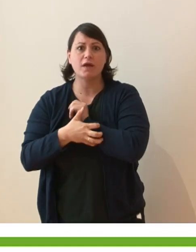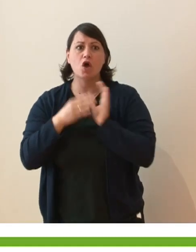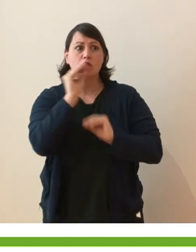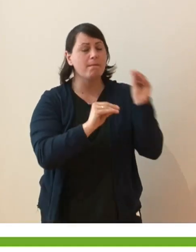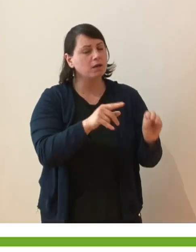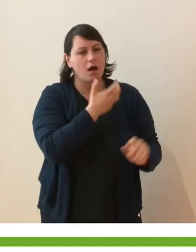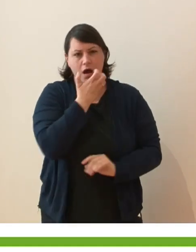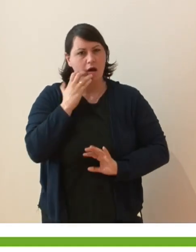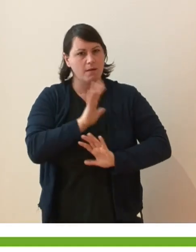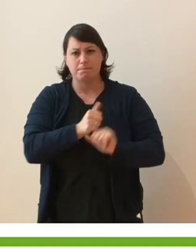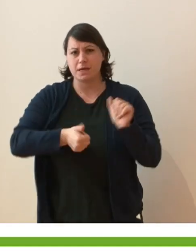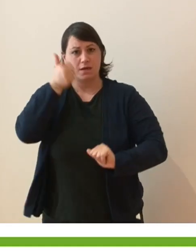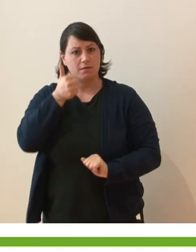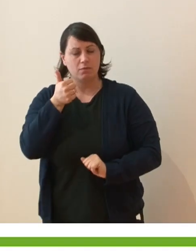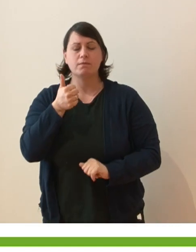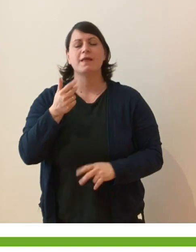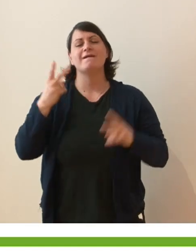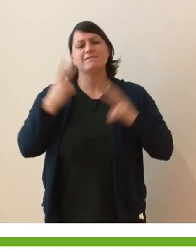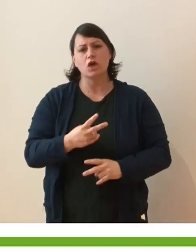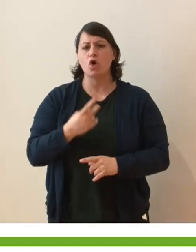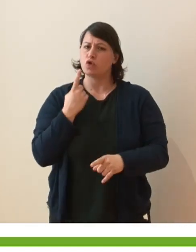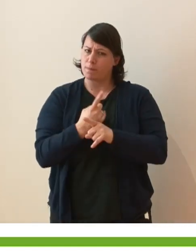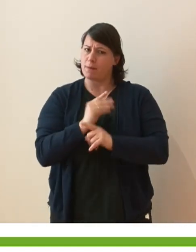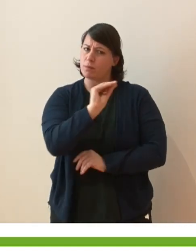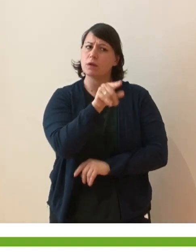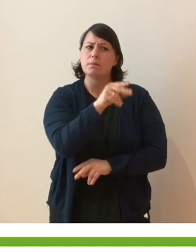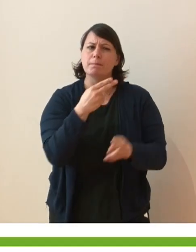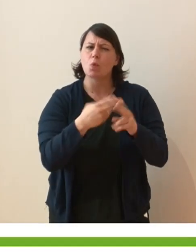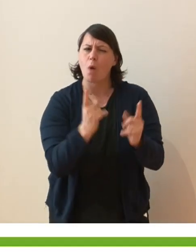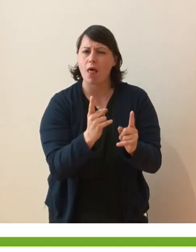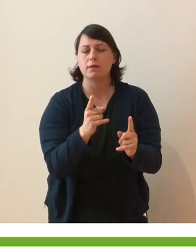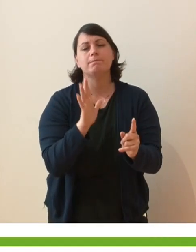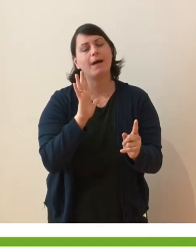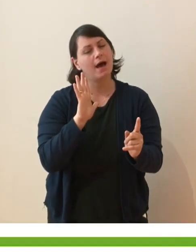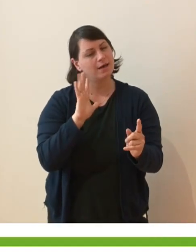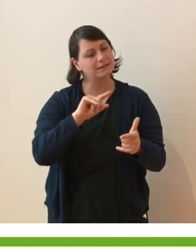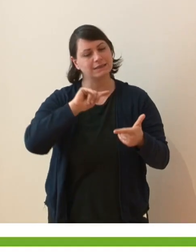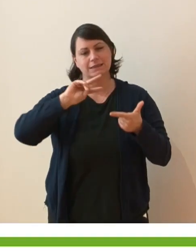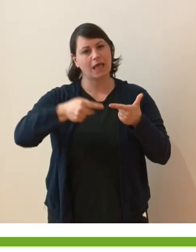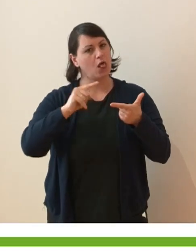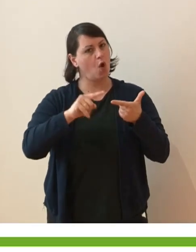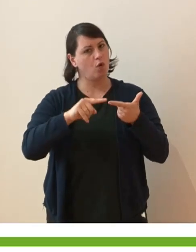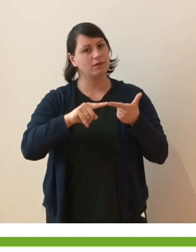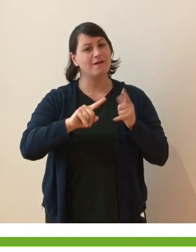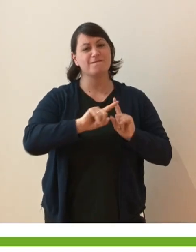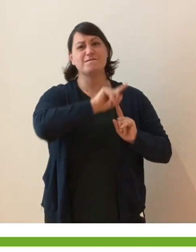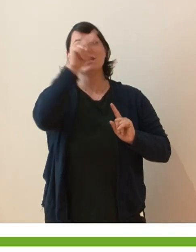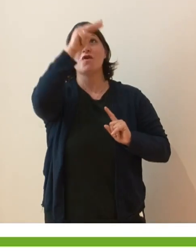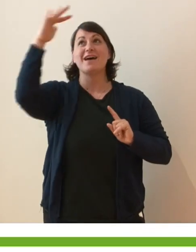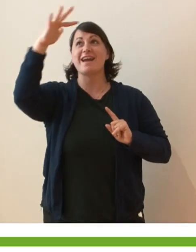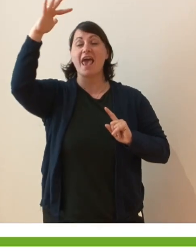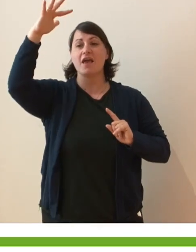La prima grande domanda è di che cosa hai bisogno e fino alla fine dei tempi, fino a che il Regno non coinciderà